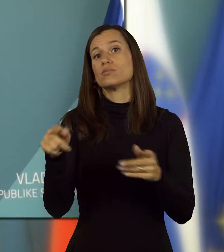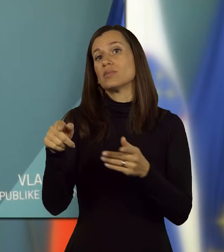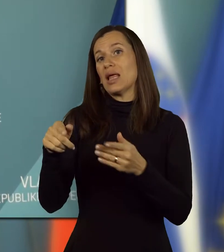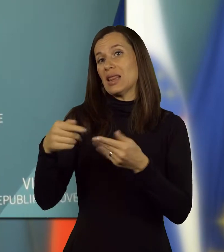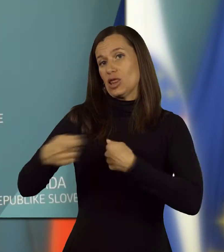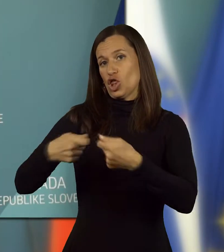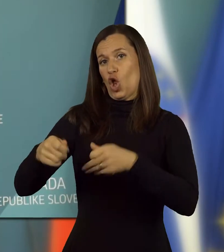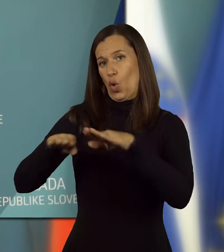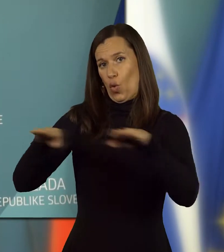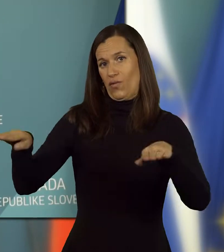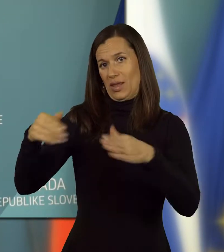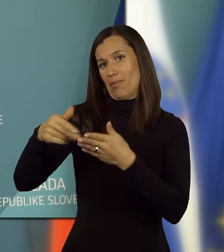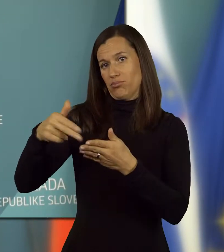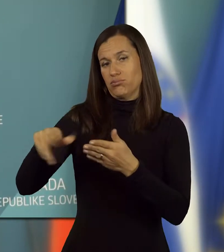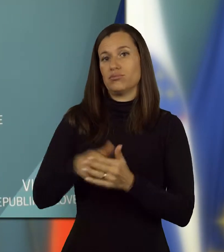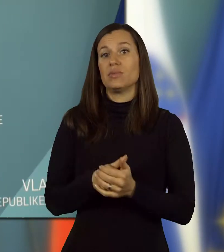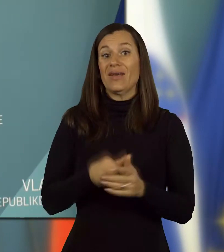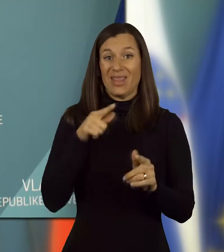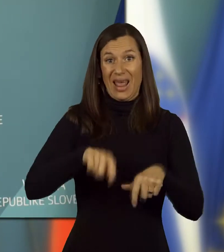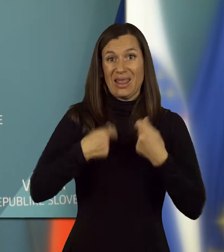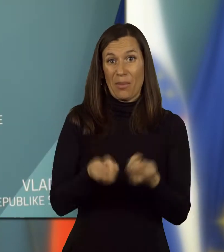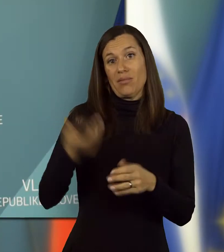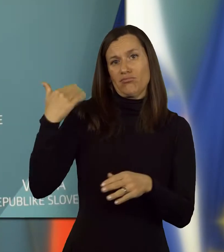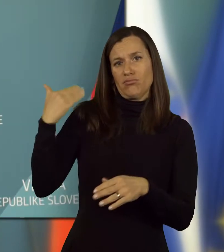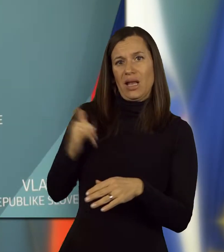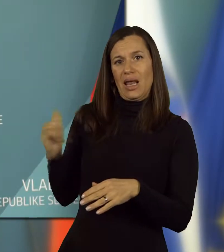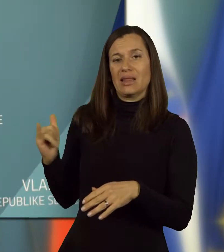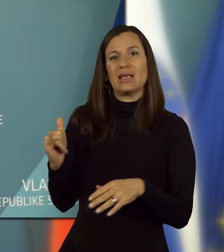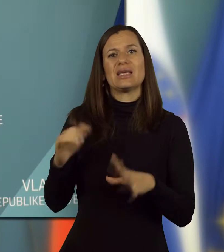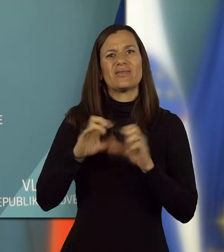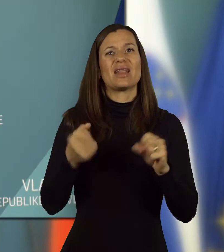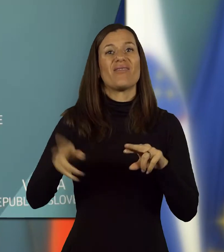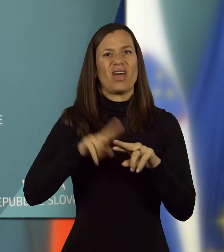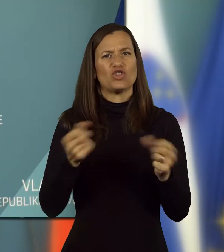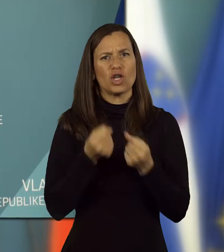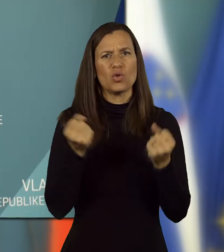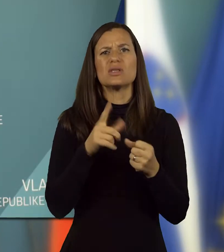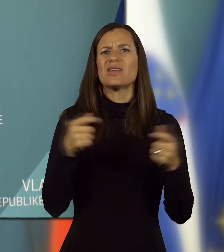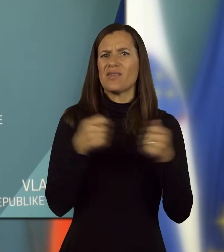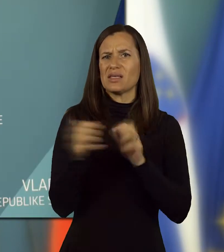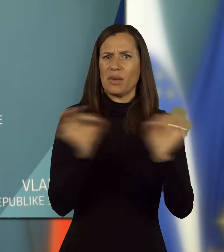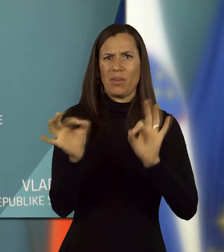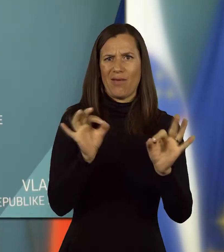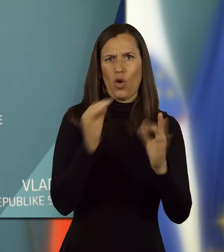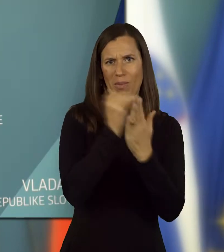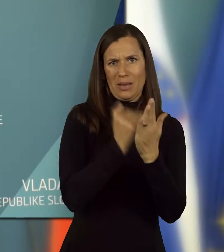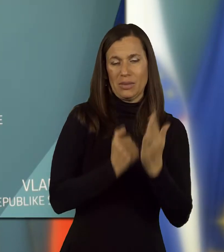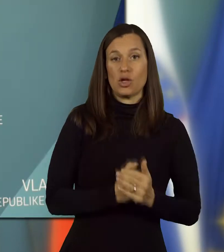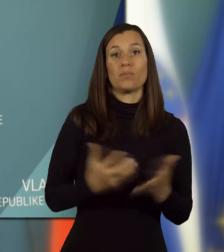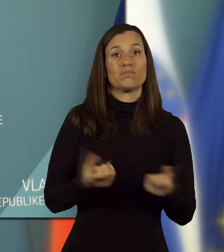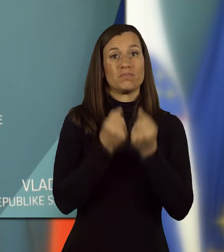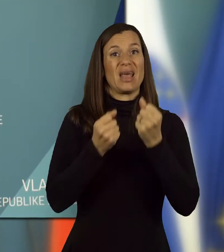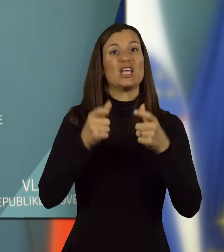trgovske police. In za ta namenje v preteklih letih izvedlo več aktivnosti v zvezi s pripravo predpisov. Spostavljen je bil